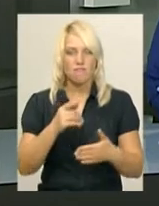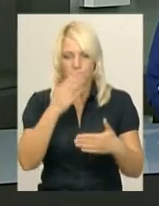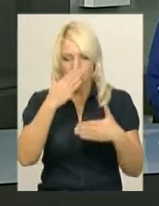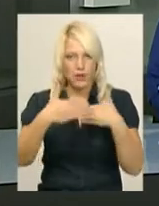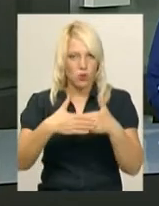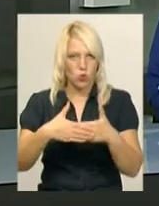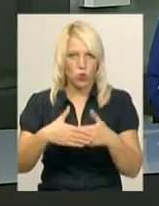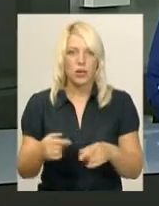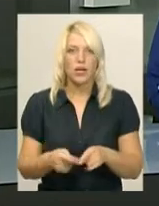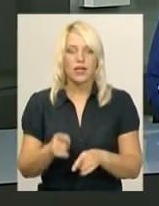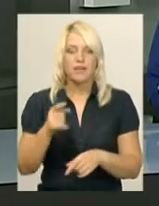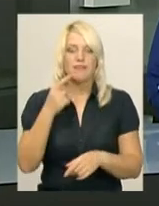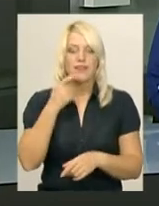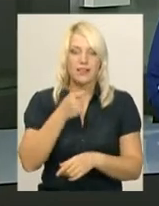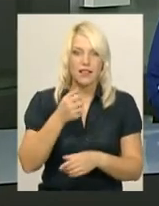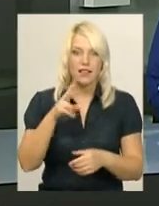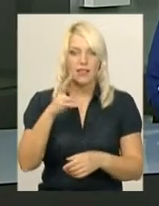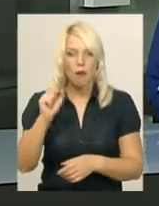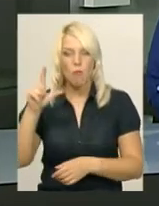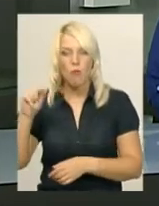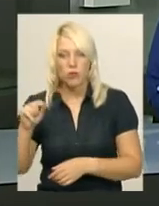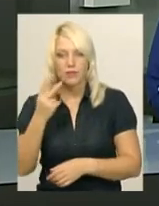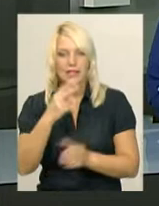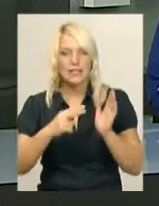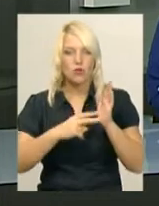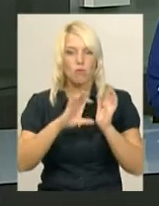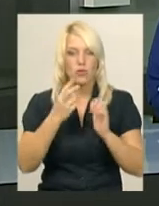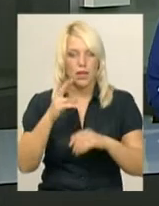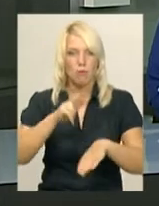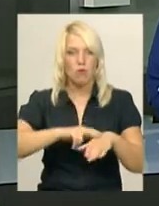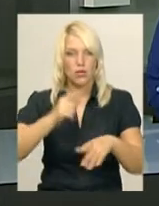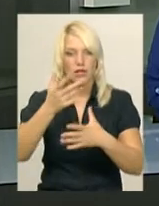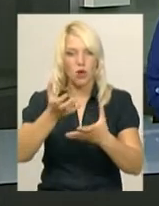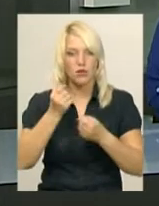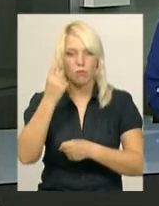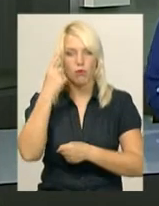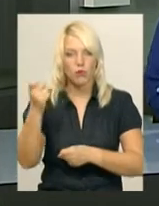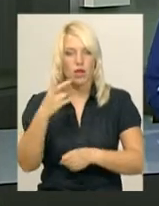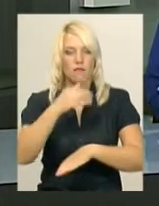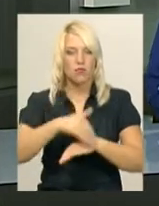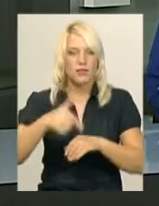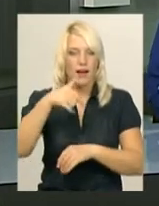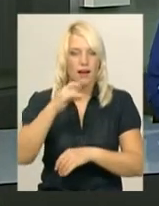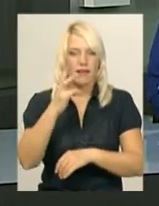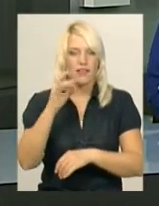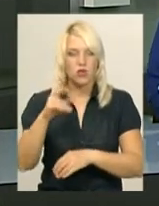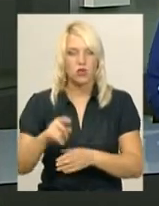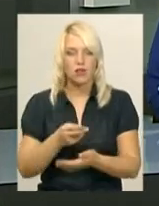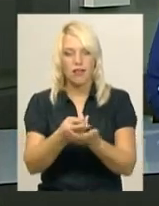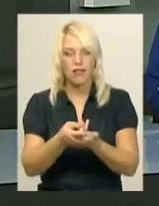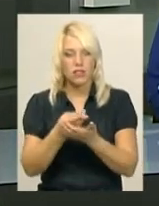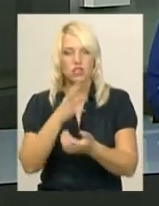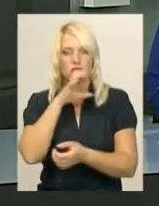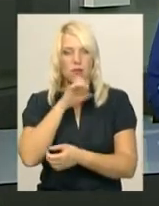Нагадаю, з неділя на понеділок, 27 серпня, поліцейські отримали повідомлення. На вулиці Гарнізоні лежить собака з ознаками